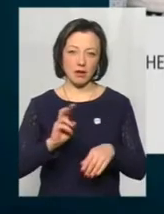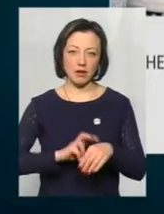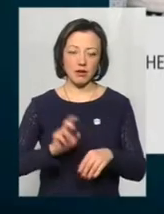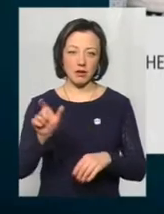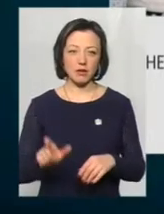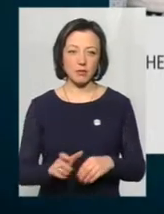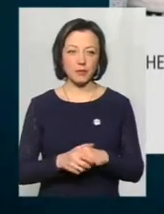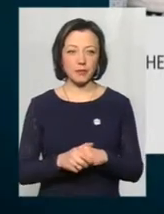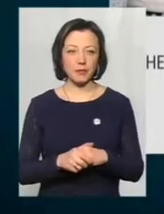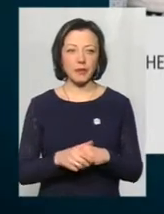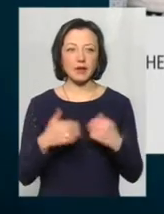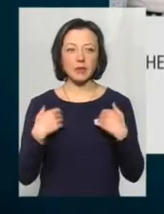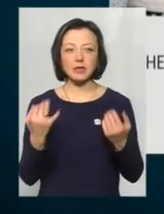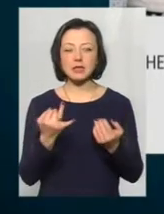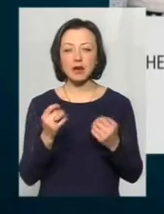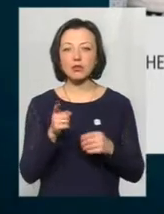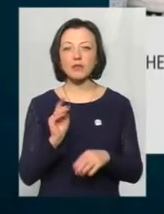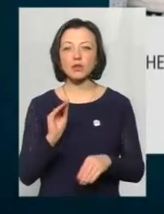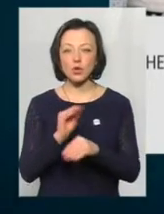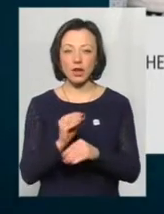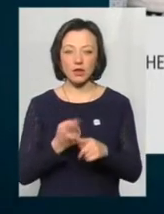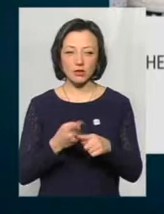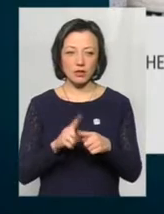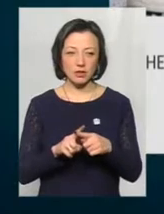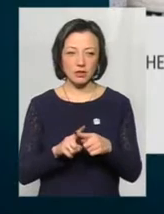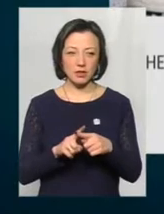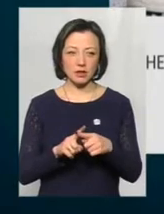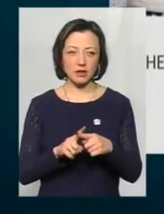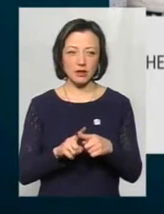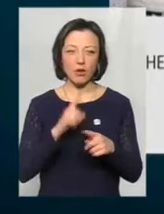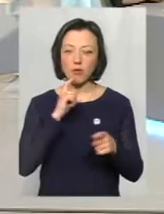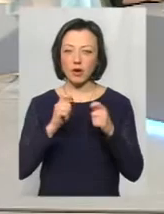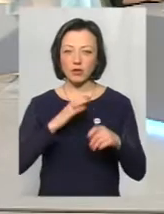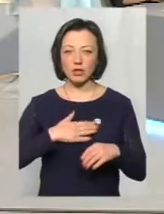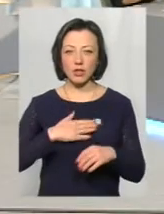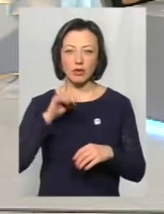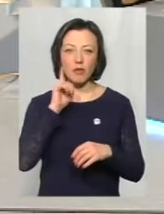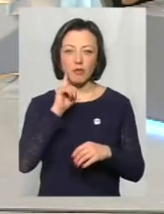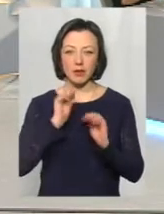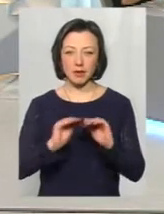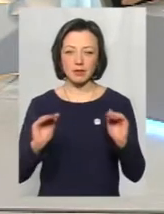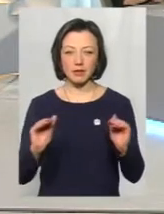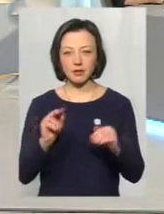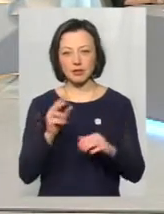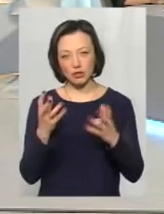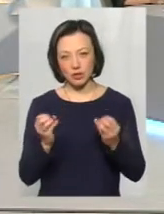Отож, пані Оксано, мені цікаво, що б ви додали до обачності наших підлітків ще, чи погодж? Джинси,